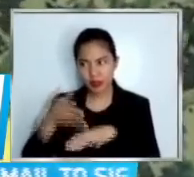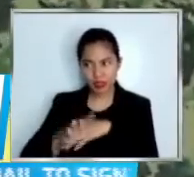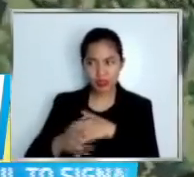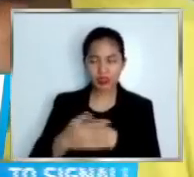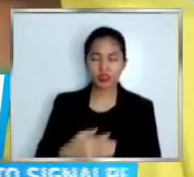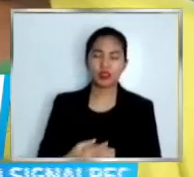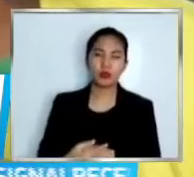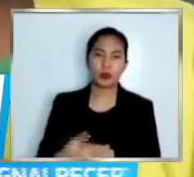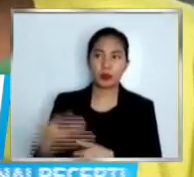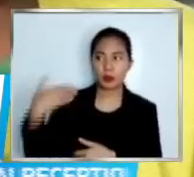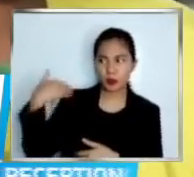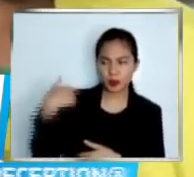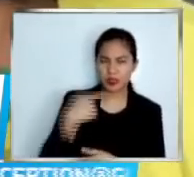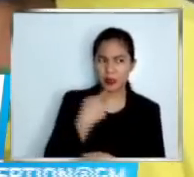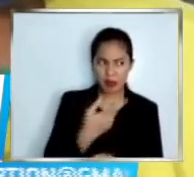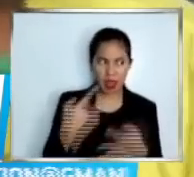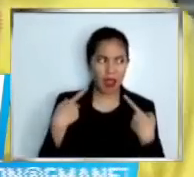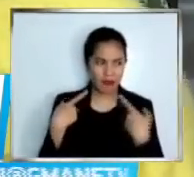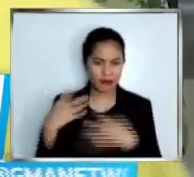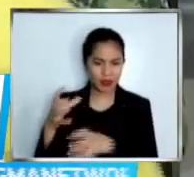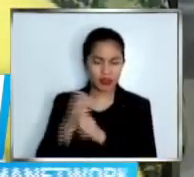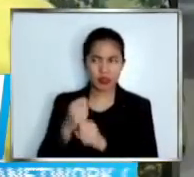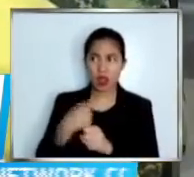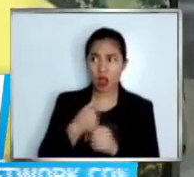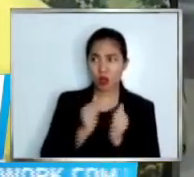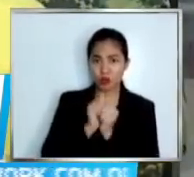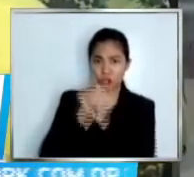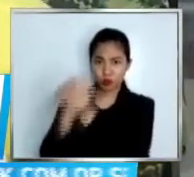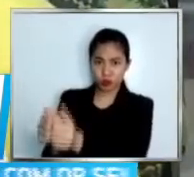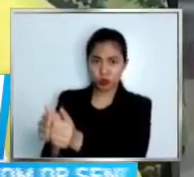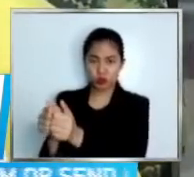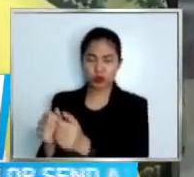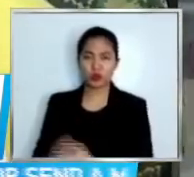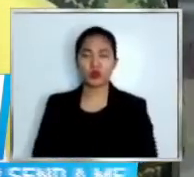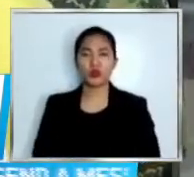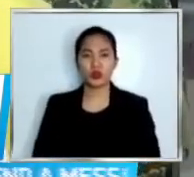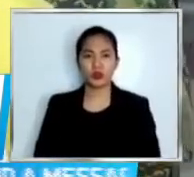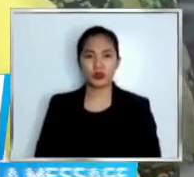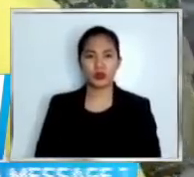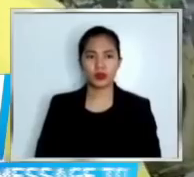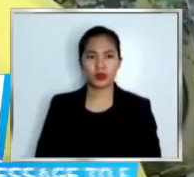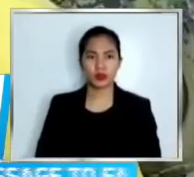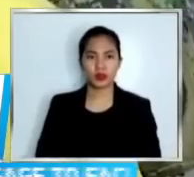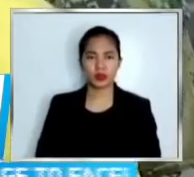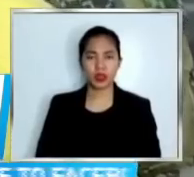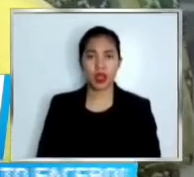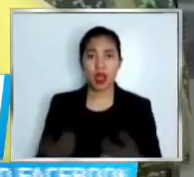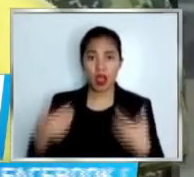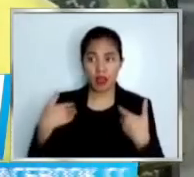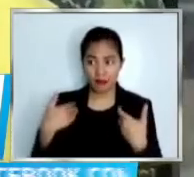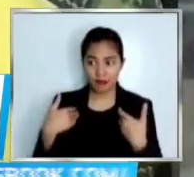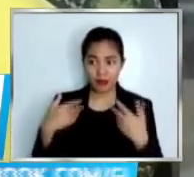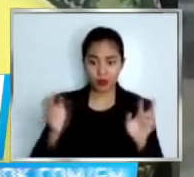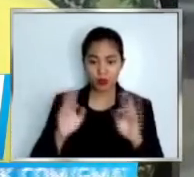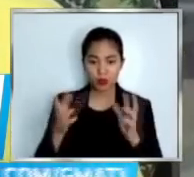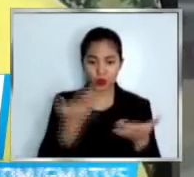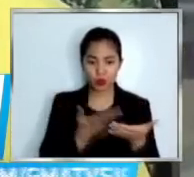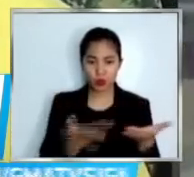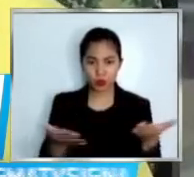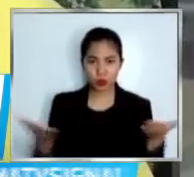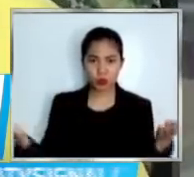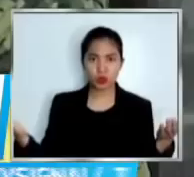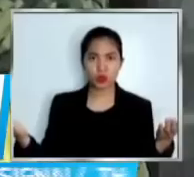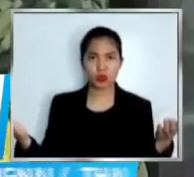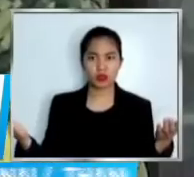kukunin daw. Yung sumama po ko, nandoon na po, nasa labas na yung ano, yung mga gadget na